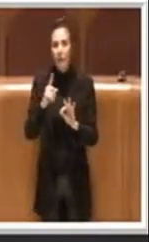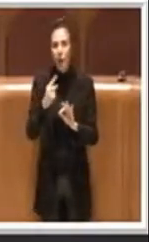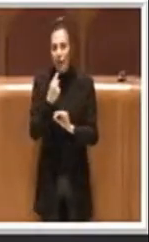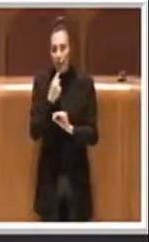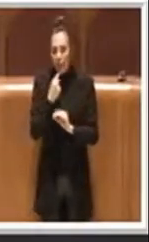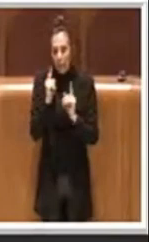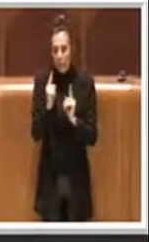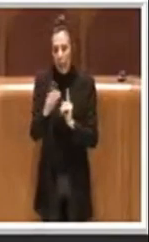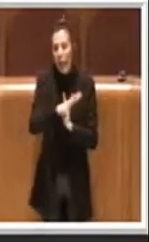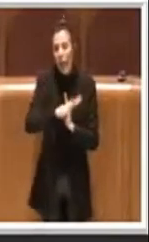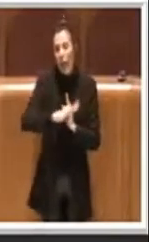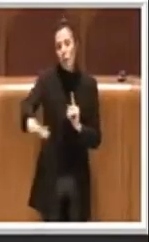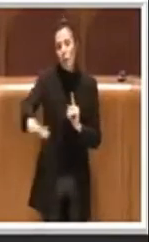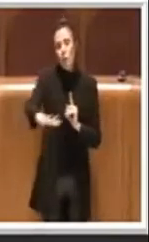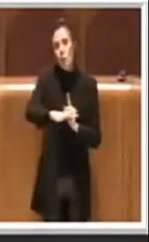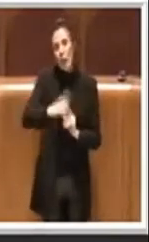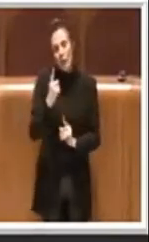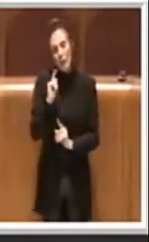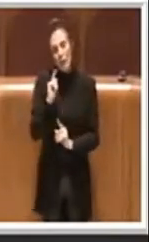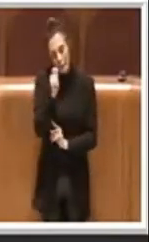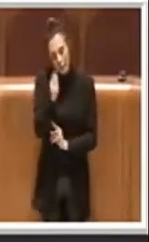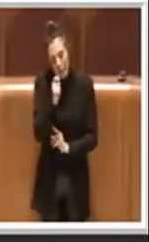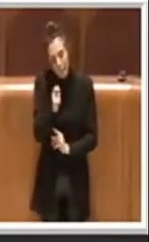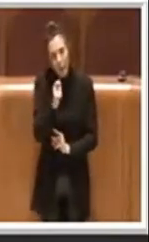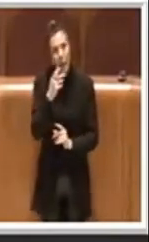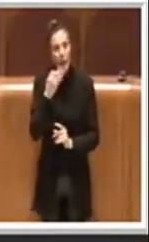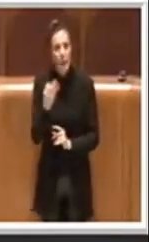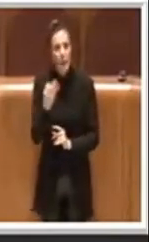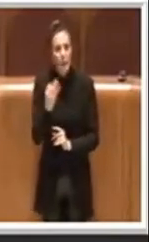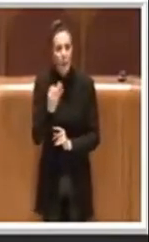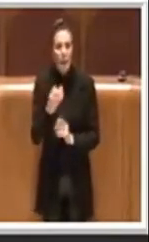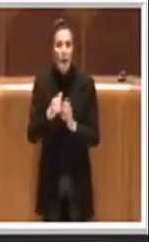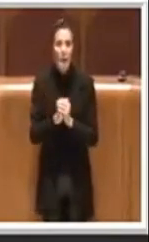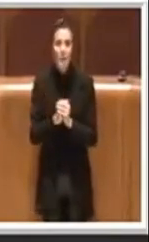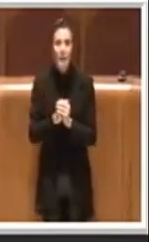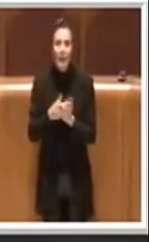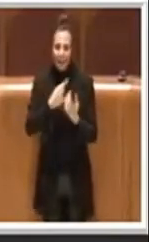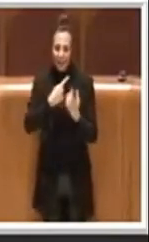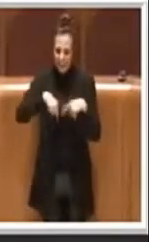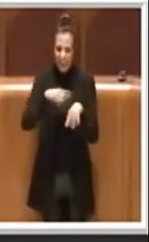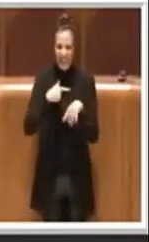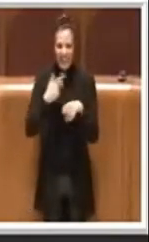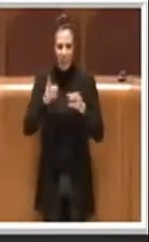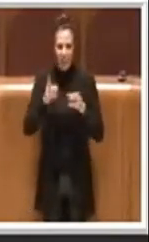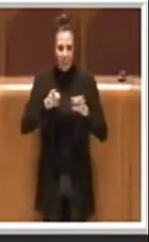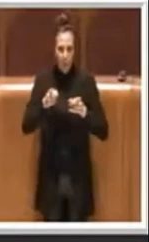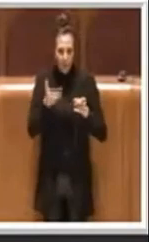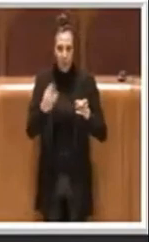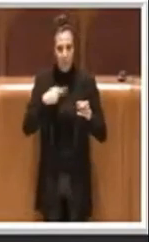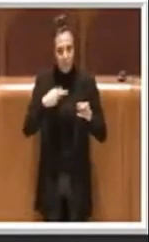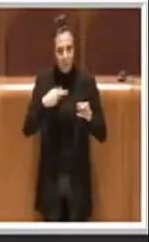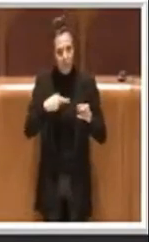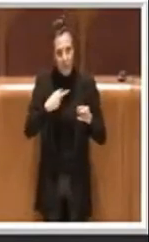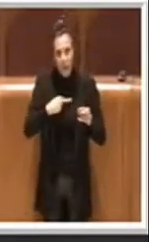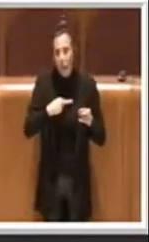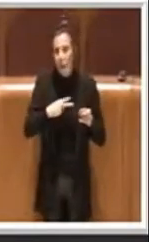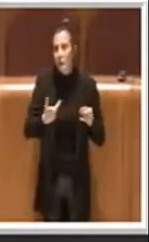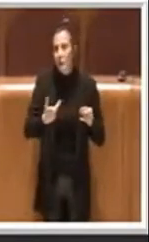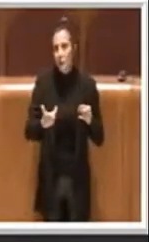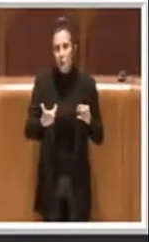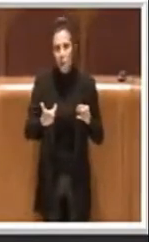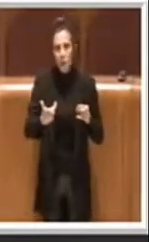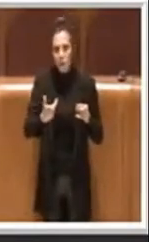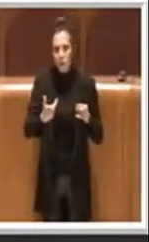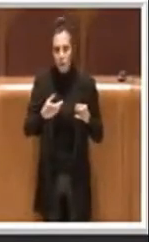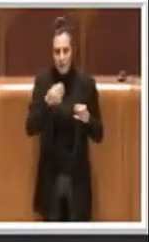E questo perché ovviamente l'inquinamento che stiamo attraversando e che stiamo vivendo insomma è il